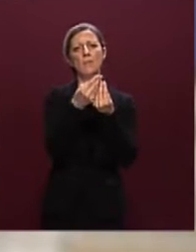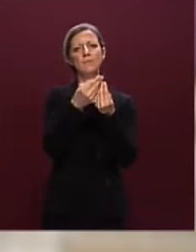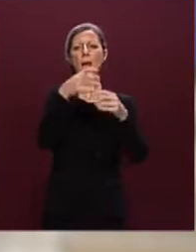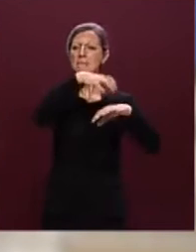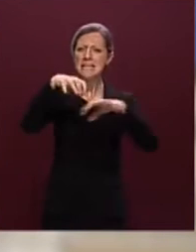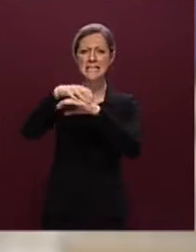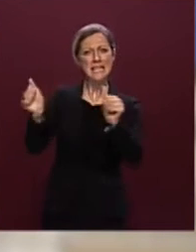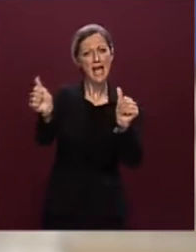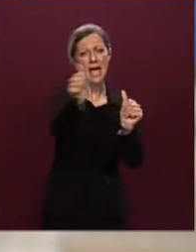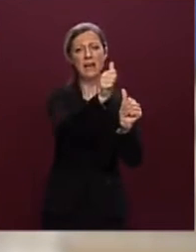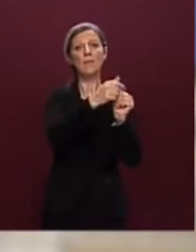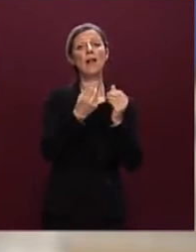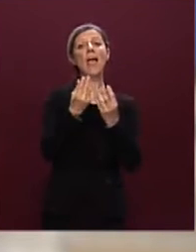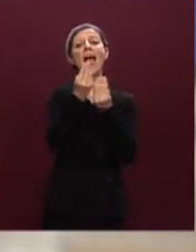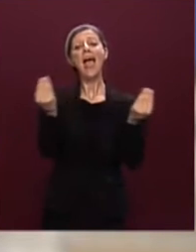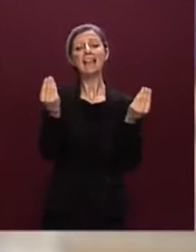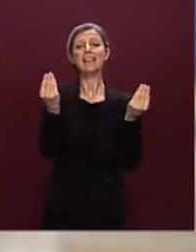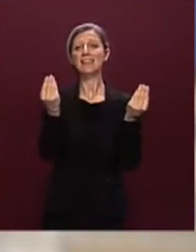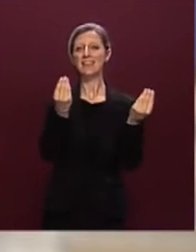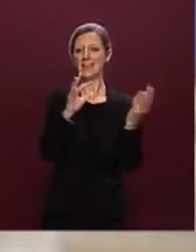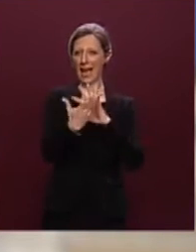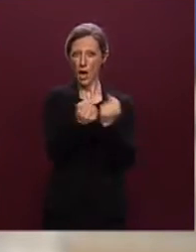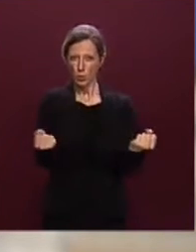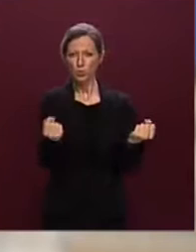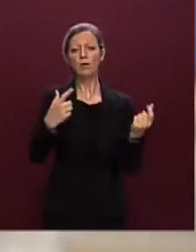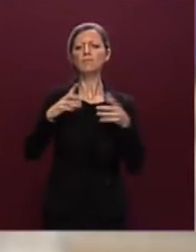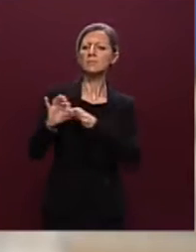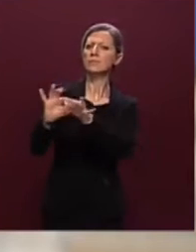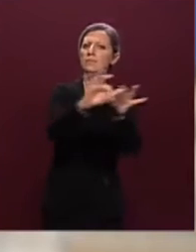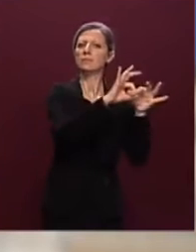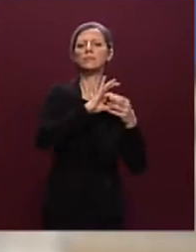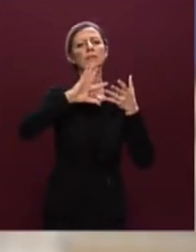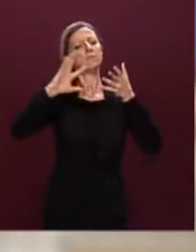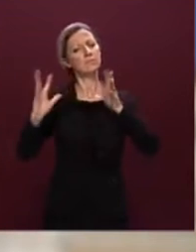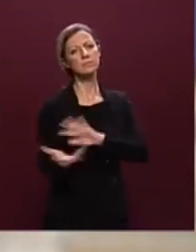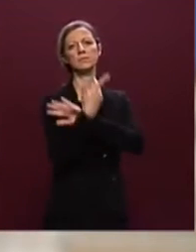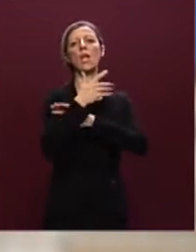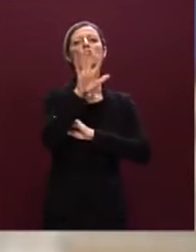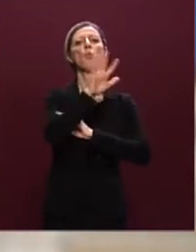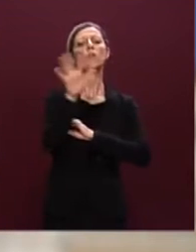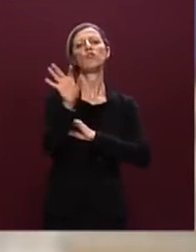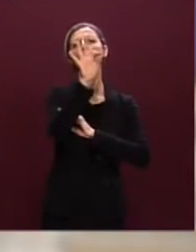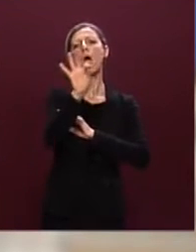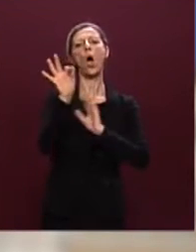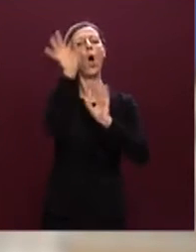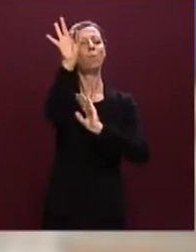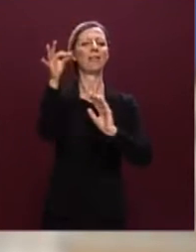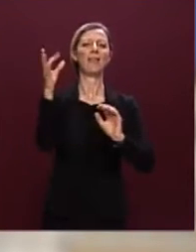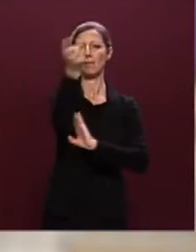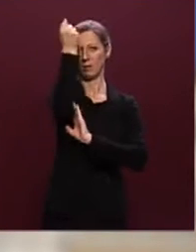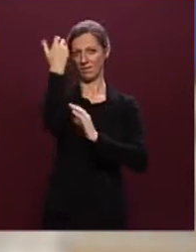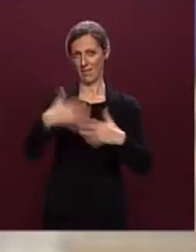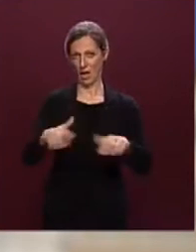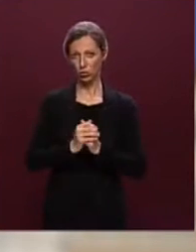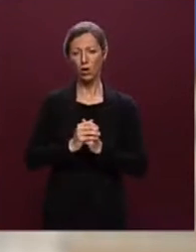ministeri e con tutti gli enti attuatori, si è sviluppata un'azione che ha portato al raggiungimento dei 55 obiettivi. Come per l